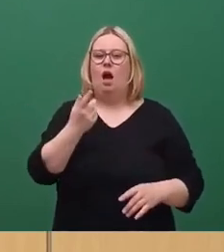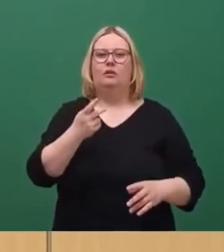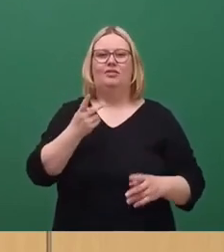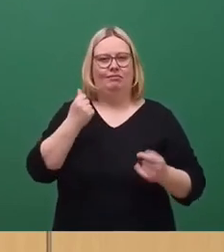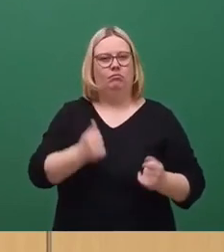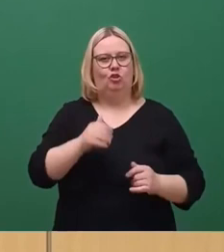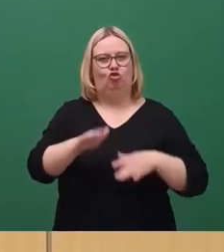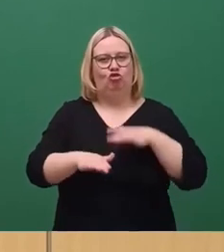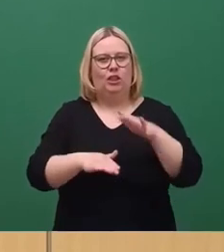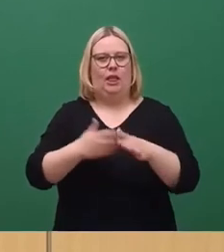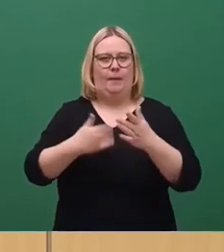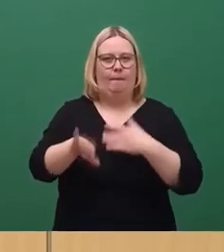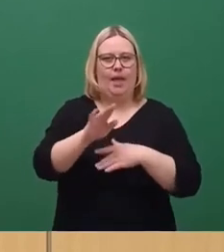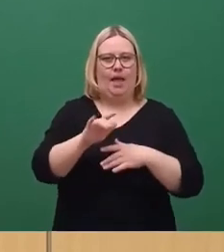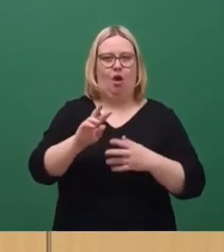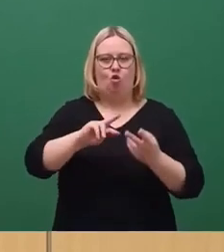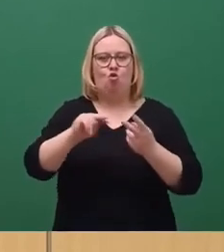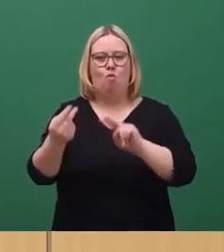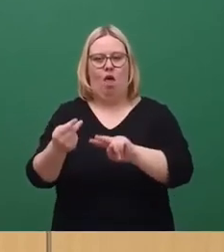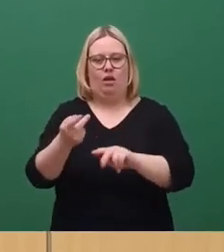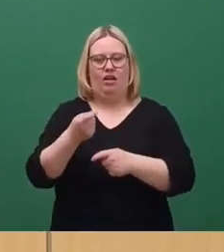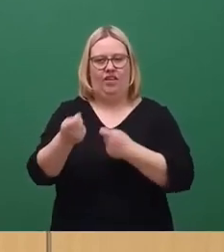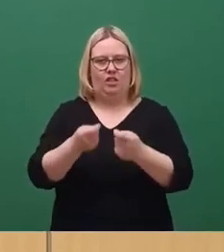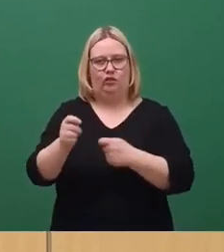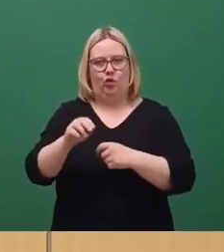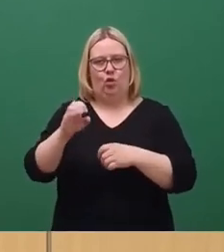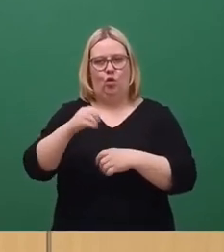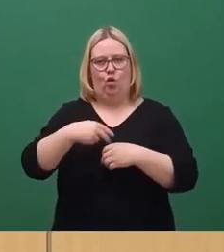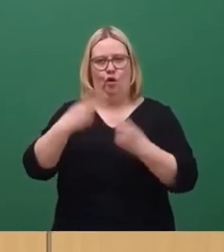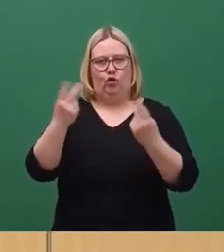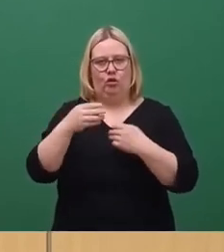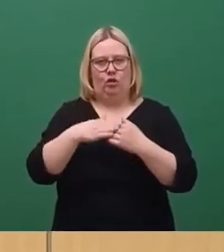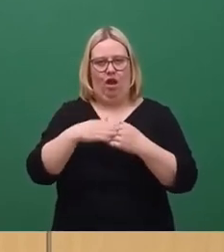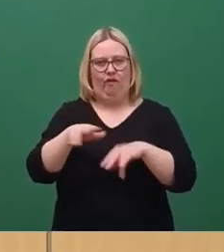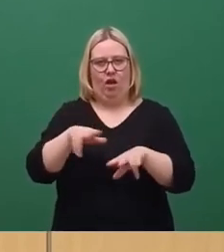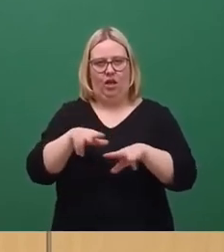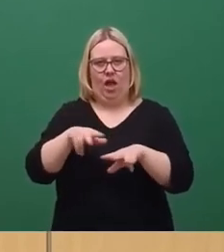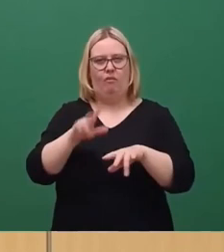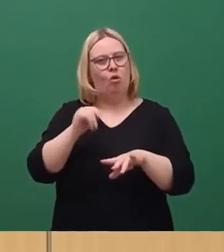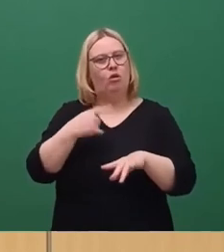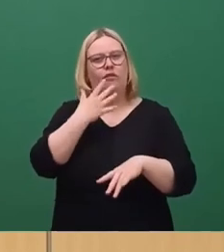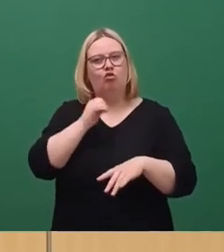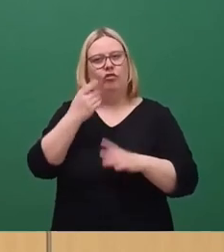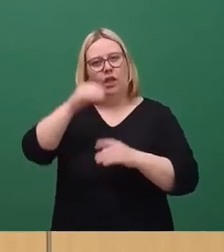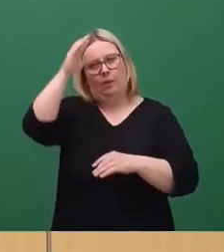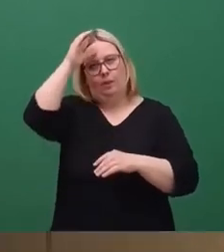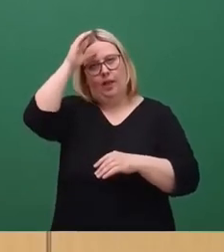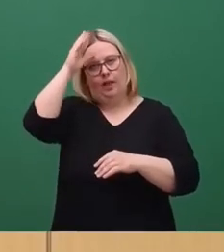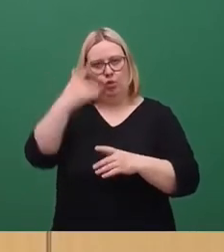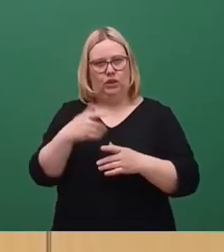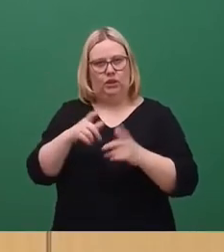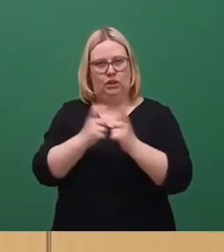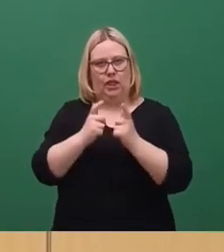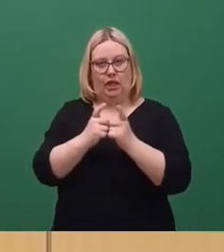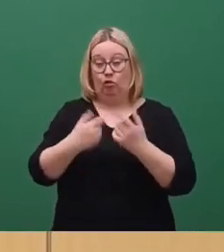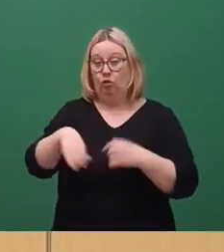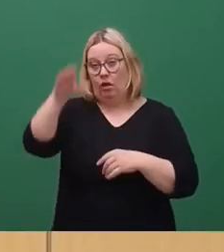zu mehr Umlagefinanzierung im ÖPNV hier dafür gestimmt, weil wir haben ja für das Bildungsticket gestimmt. Und wo kommt das